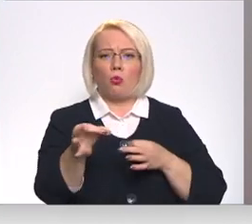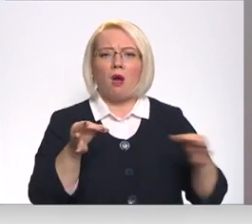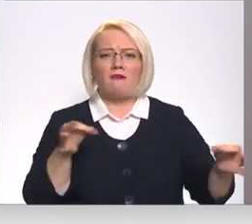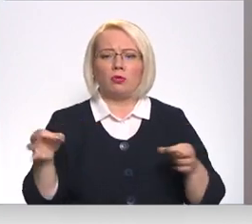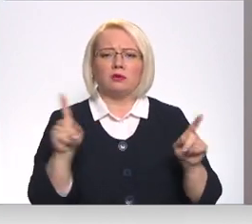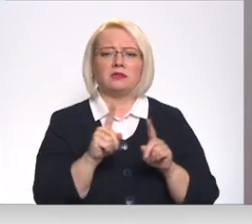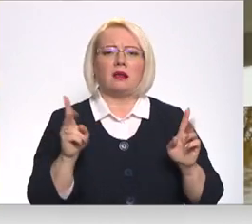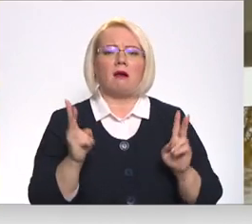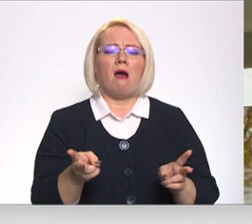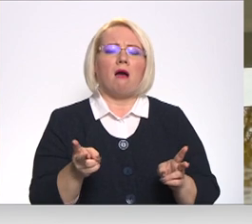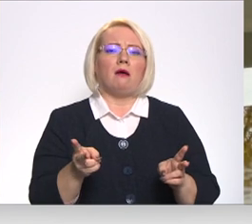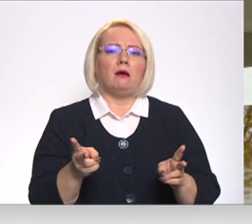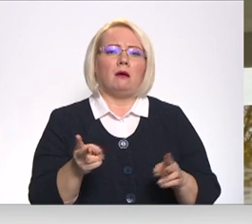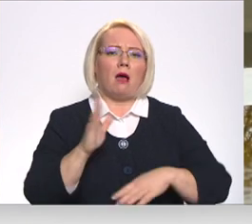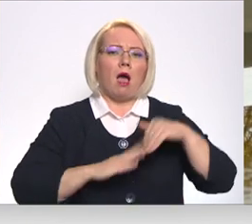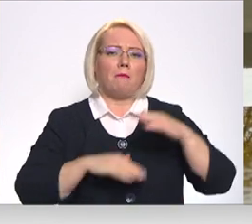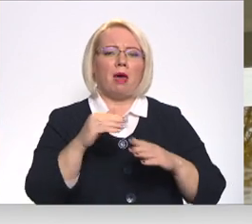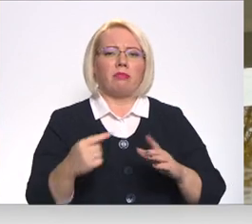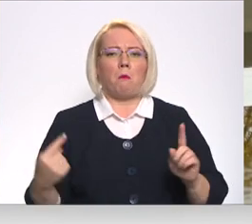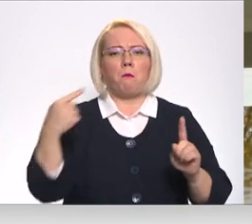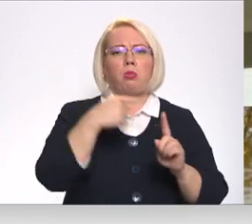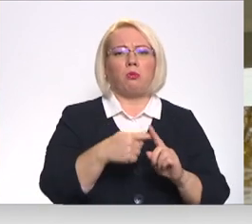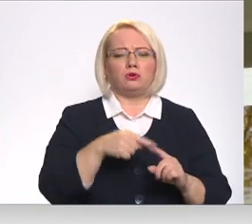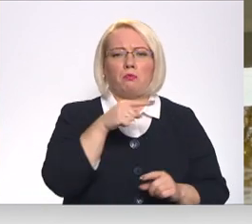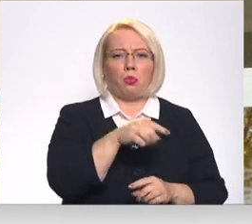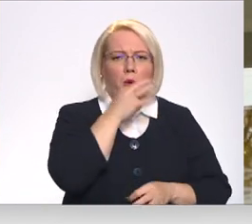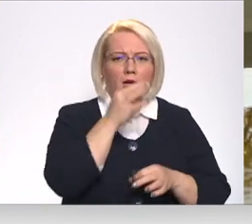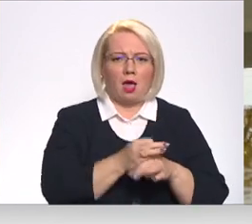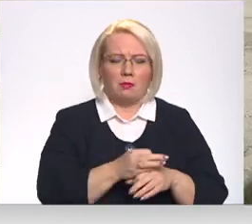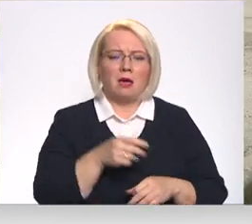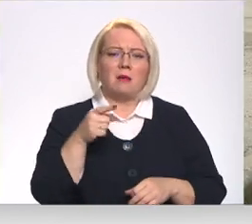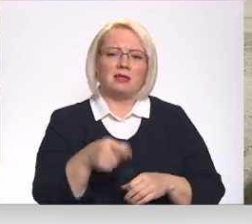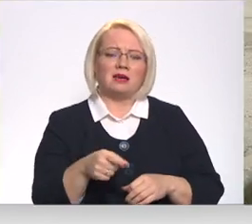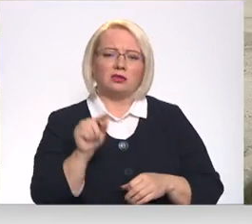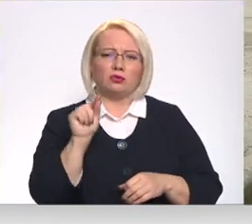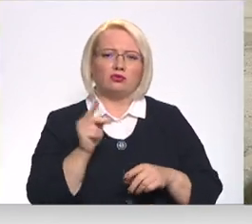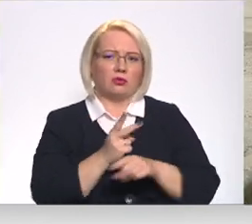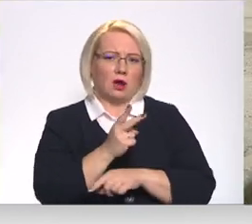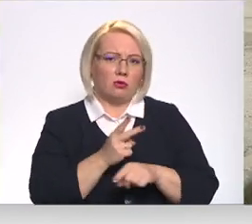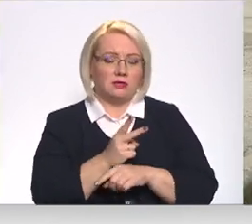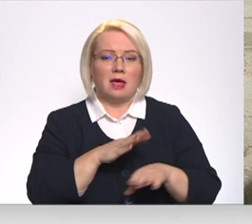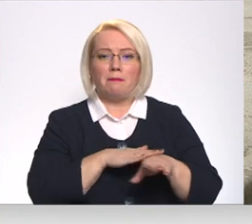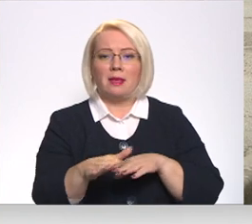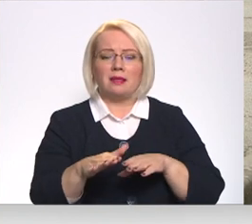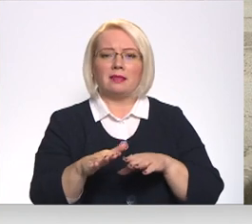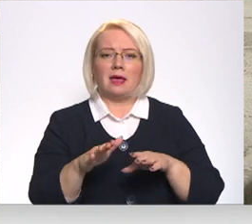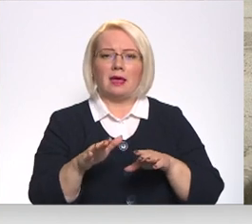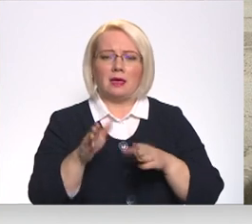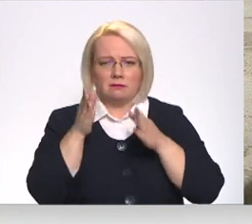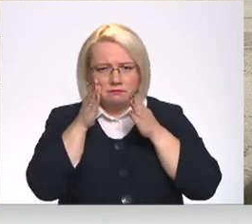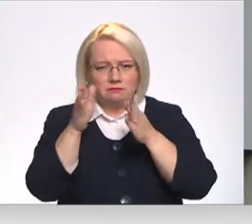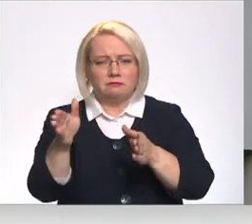pielikts kādam amatam klātijā. Tas tā varētu bišķi traucāt, pilnīgi nodoties civilās